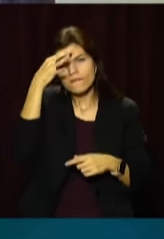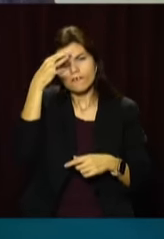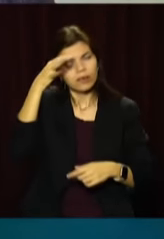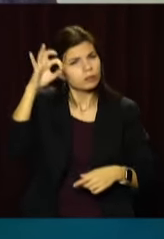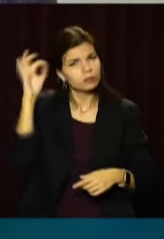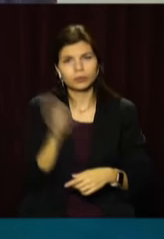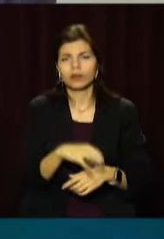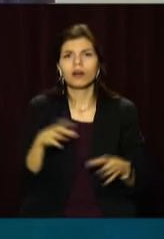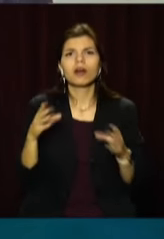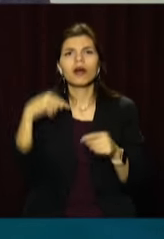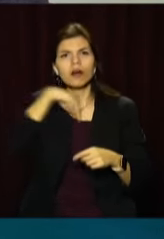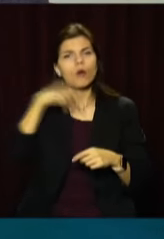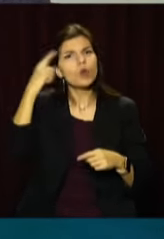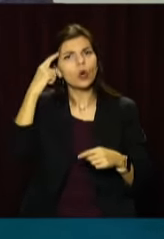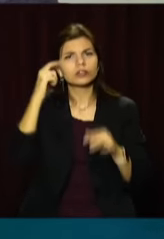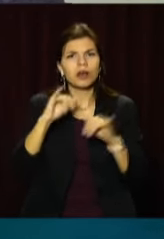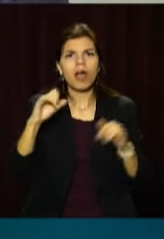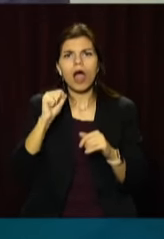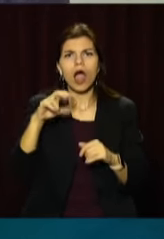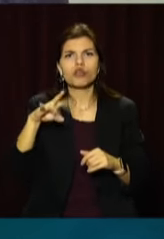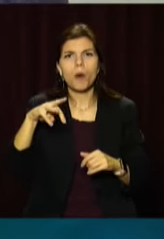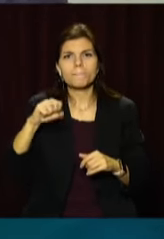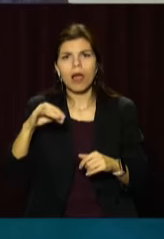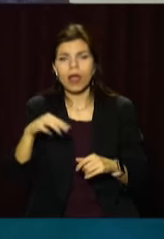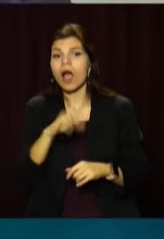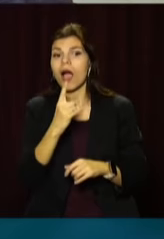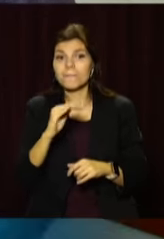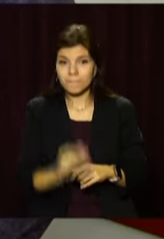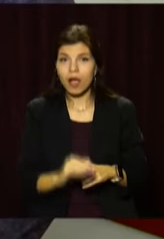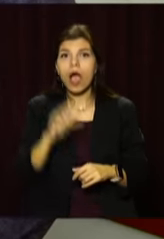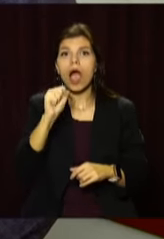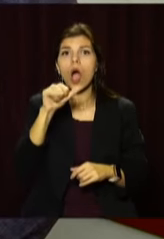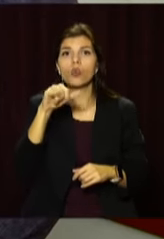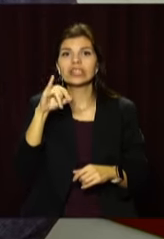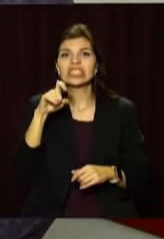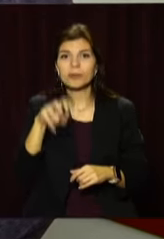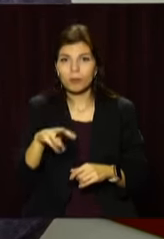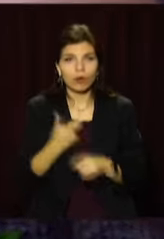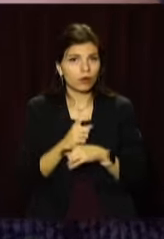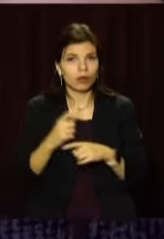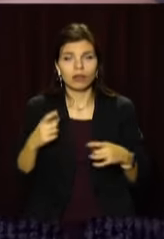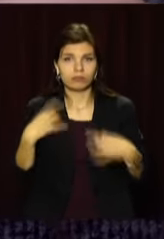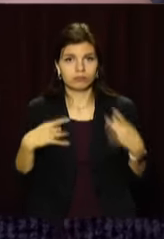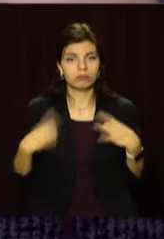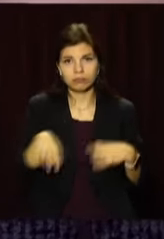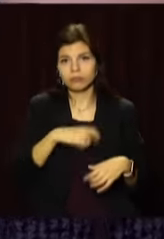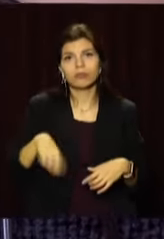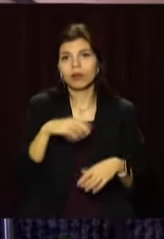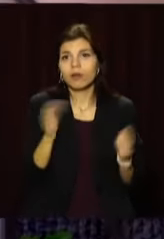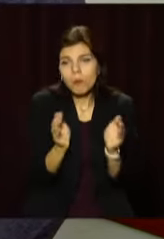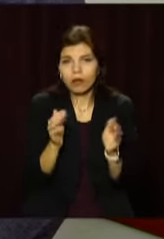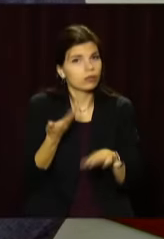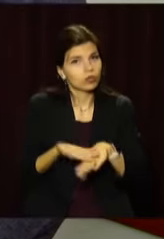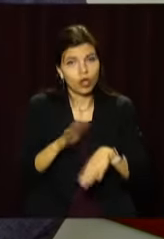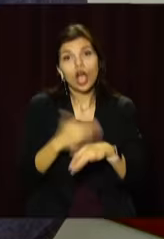головними болями у зв'язку з аномалією розвиття мозку. Младший дуже неугомонний з-за аутизму. Тобто, совмесне проживання для них було дуже